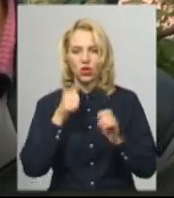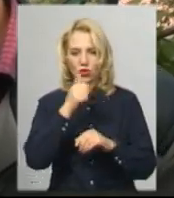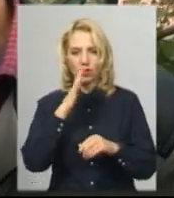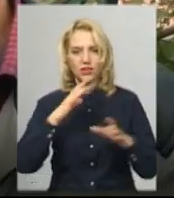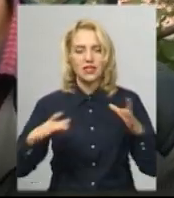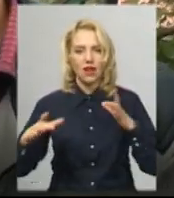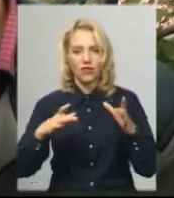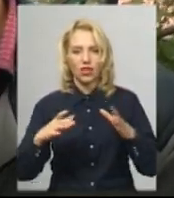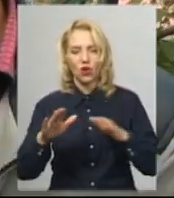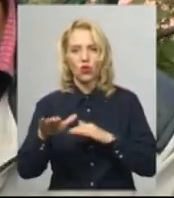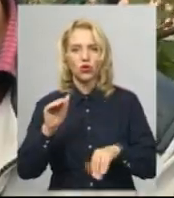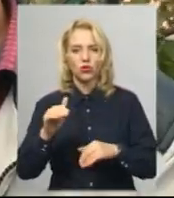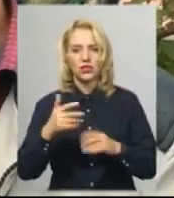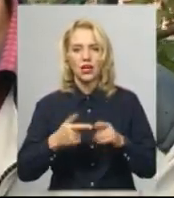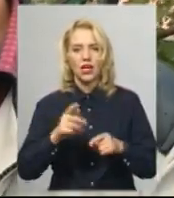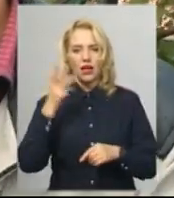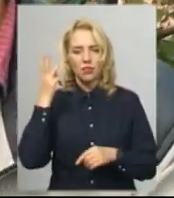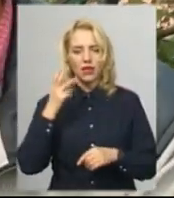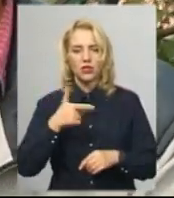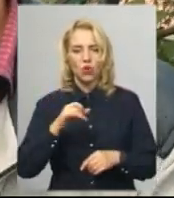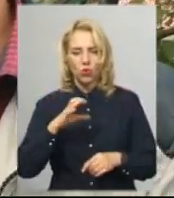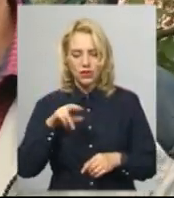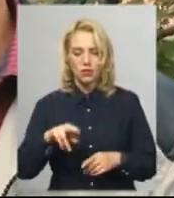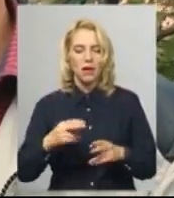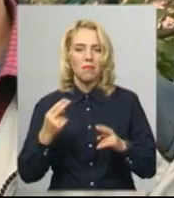орендуються Хмельницьким господом без договорів оренди.